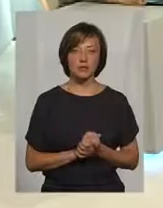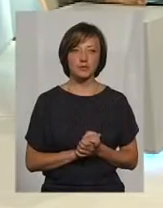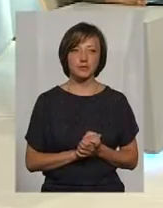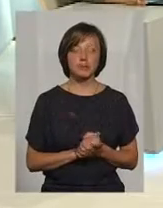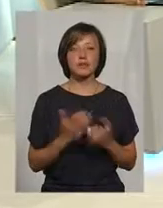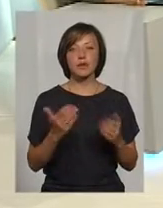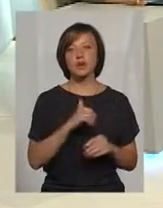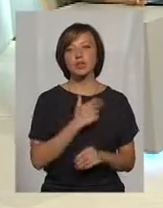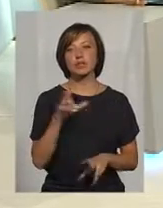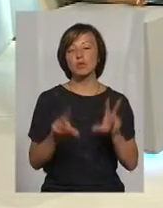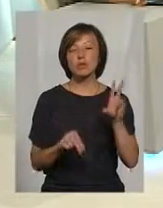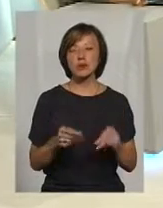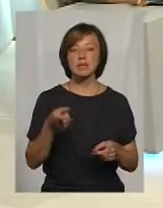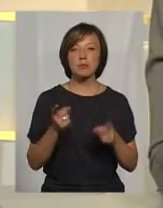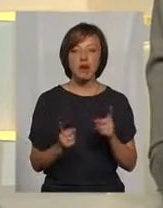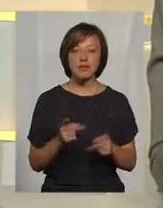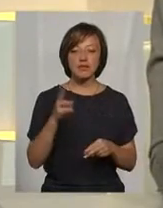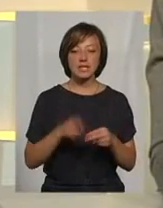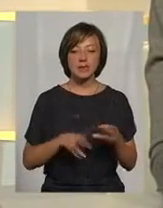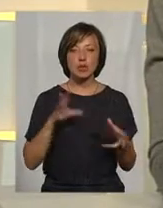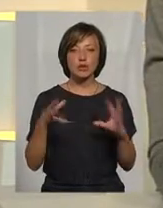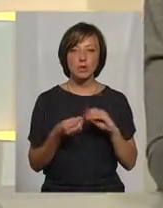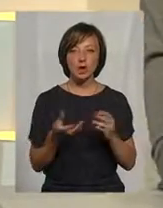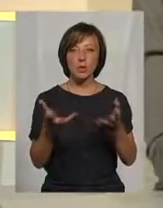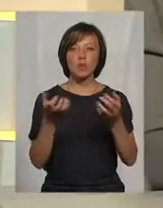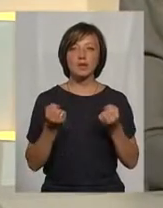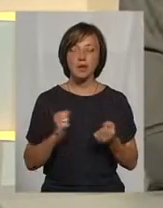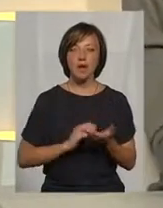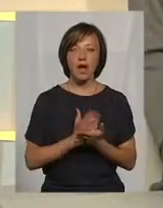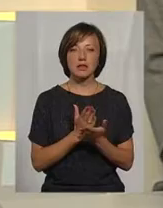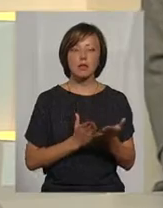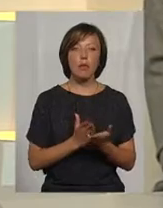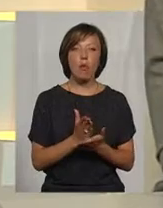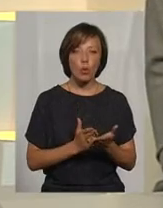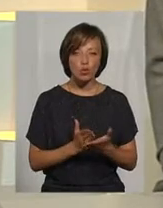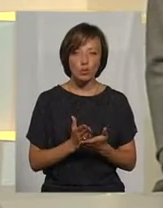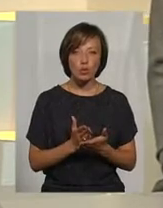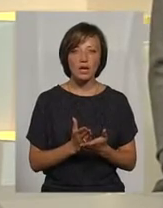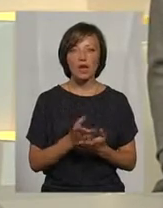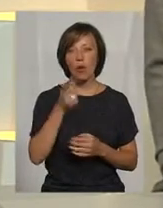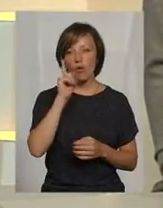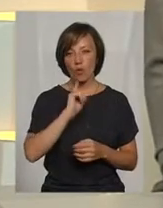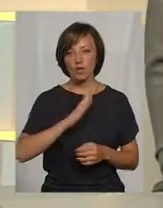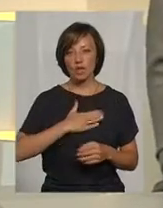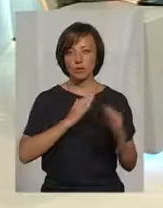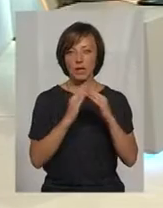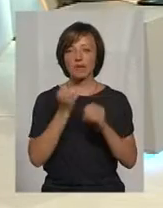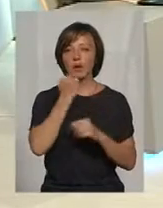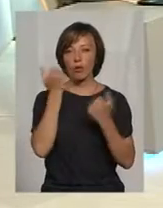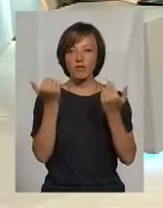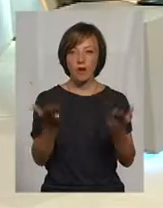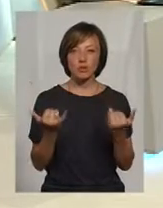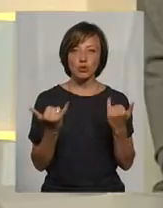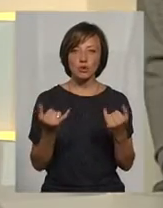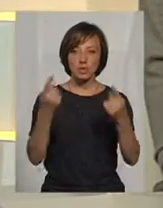Що ж, хочеться сподіватися, що справді в кінцевому результаті ми отримуємо і якісні послуги, і комфорт наших селі. Дякую вам